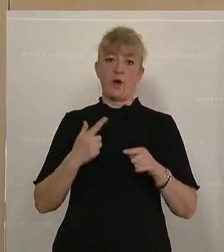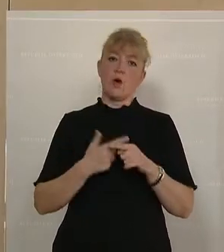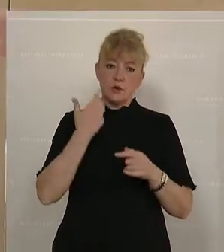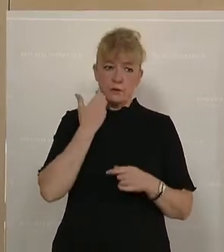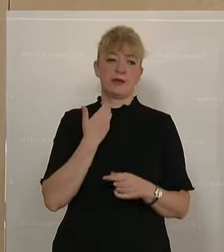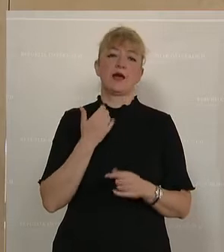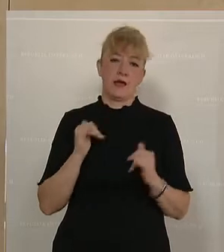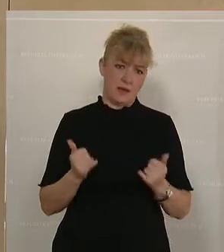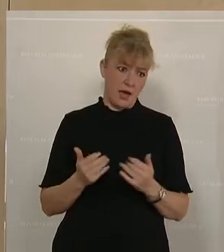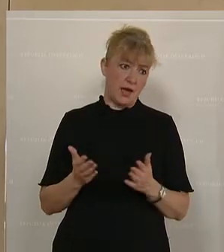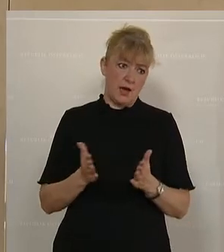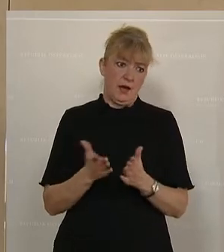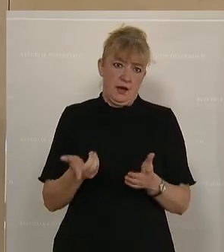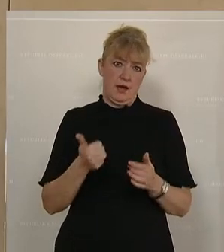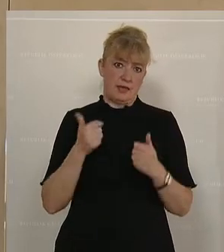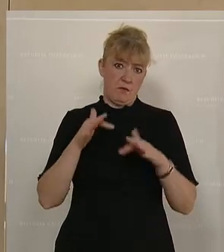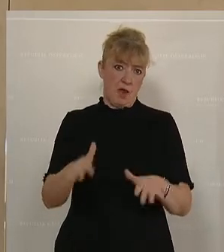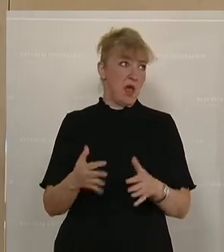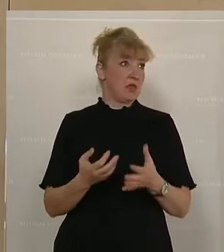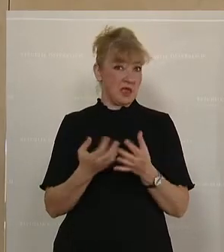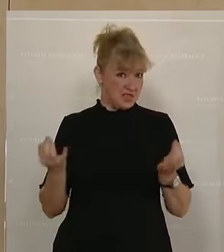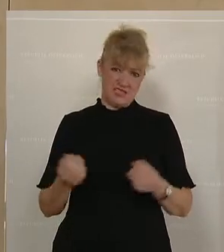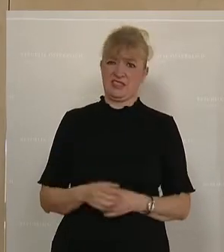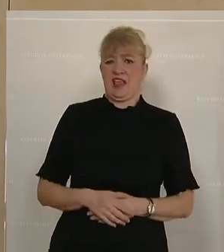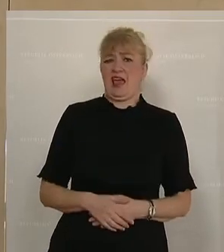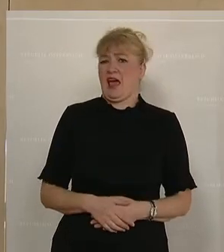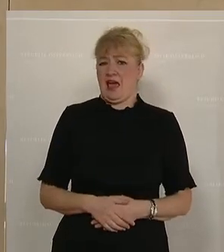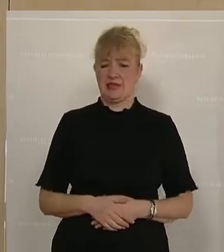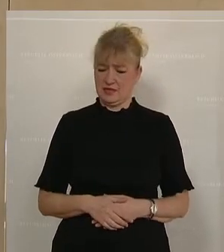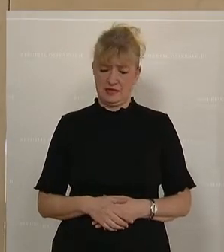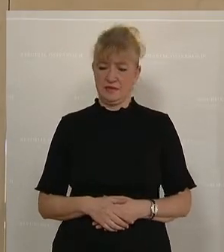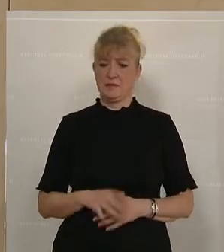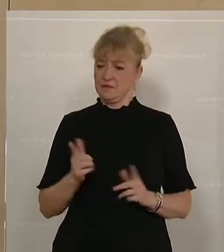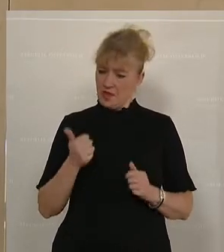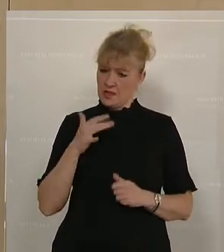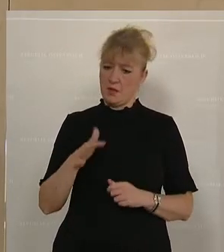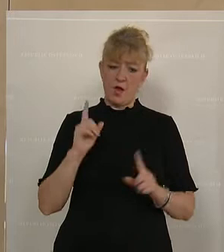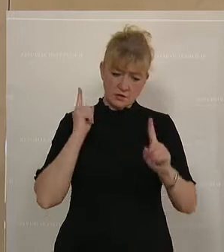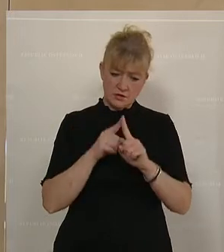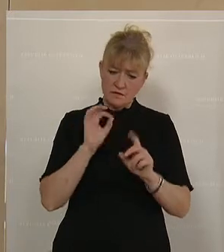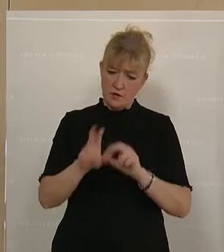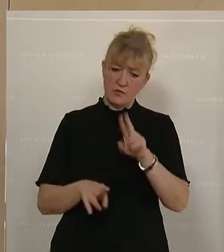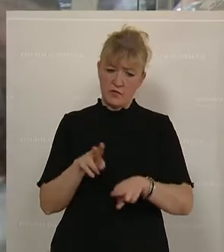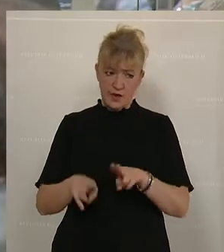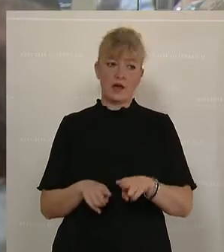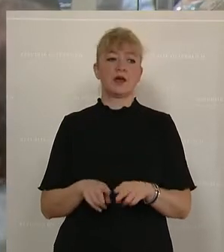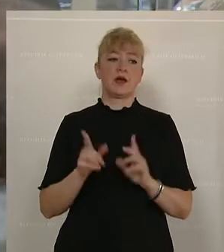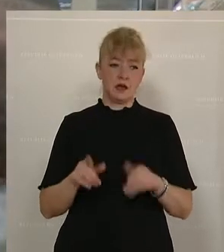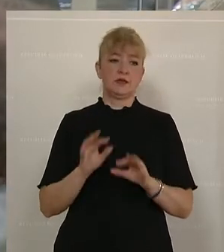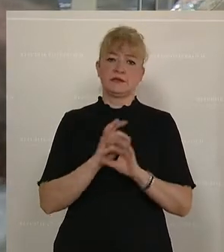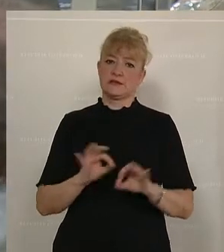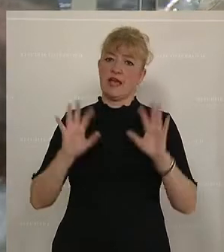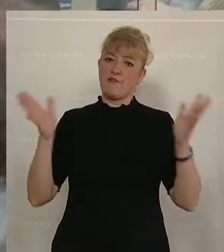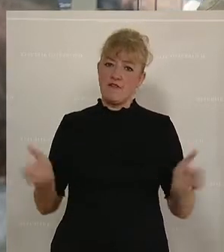mitnichten, sagen Sie doch nicht, eine Milliarde Euro ist nichts. Eine Milliarde Euro zielgerichtet für die Pflege ist sehr